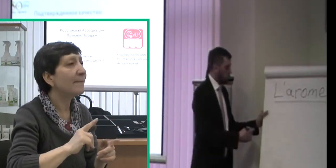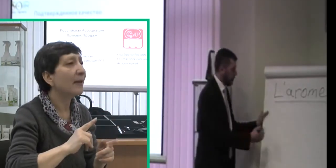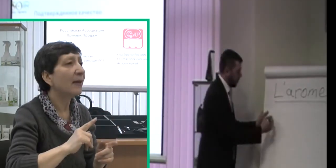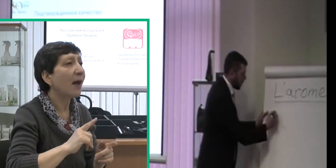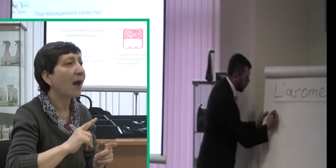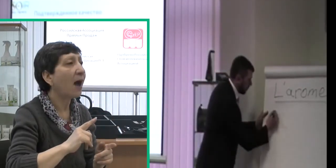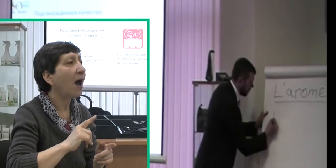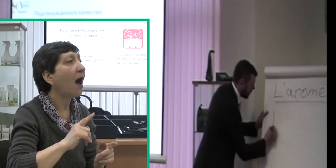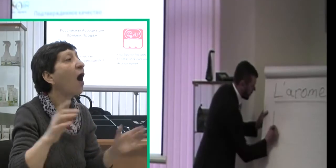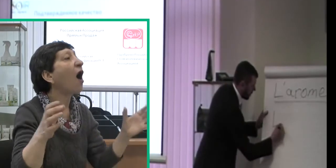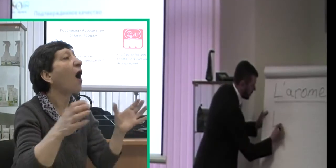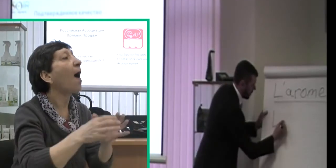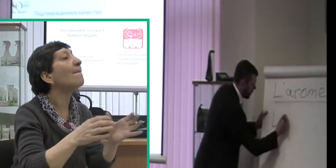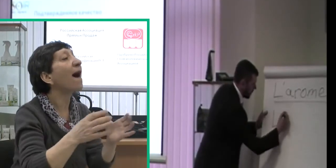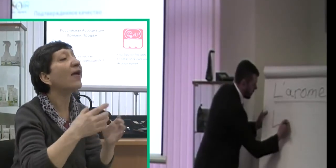Знаете такую компанию?